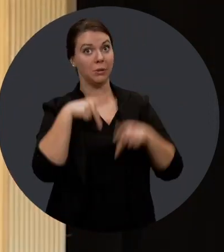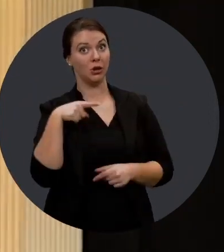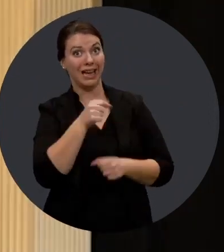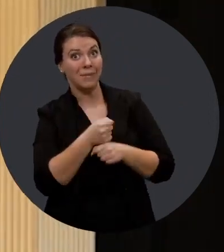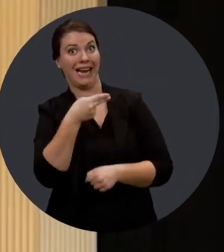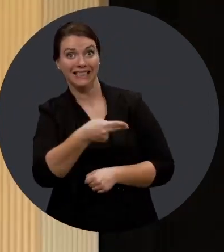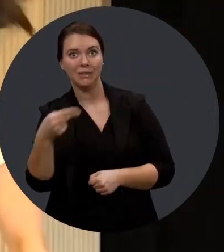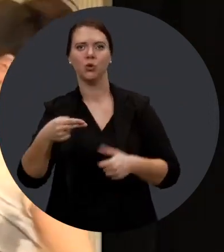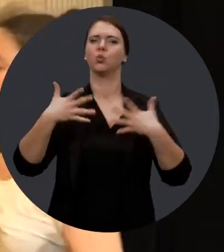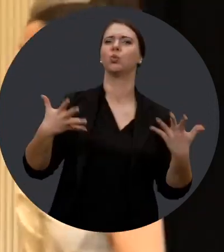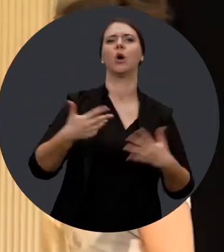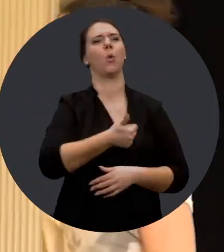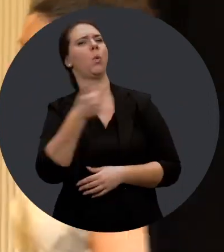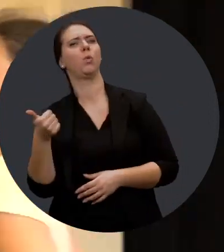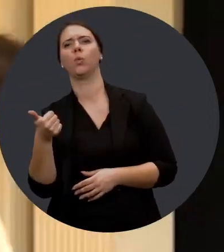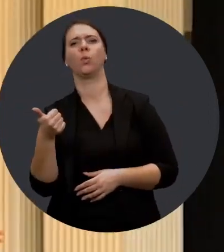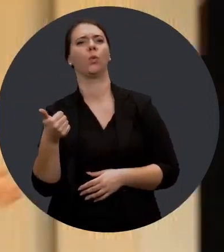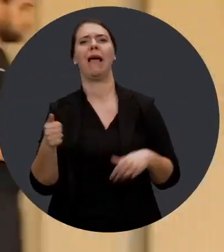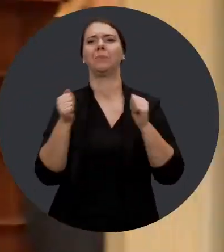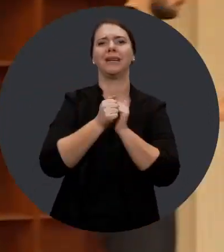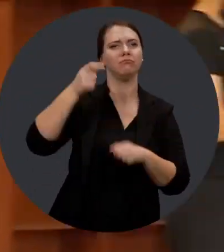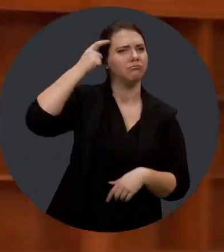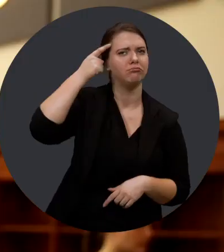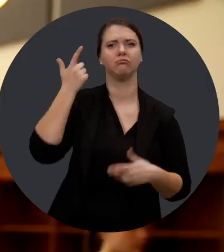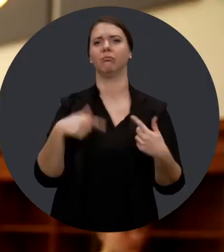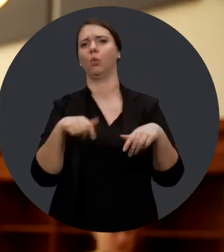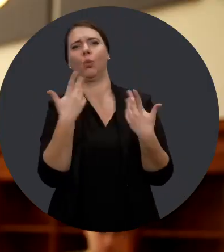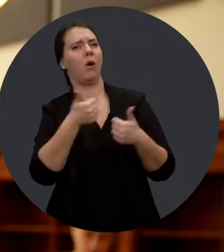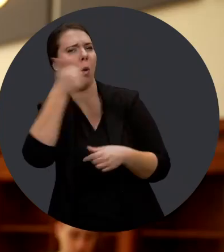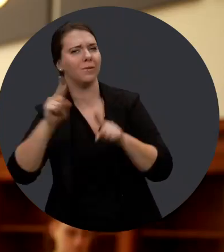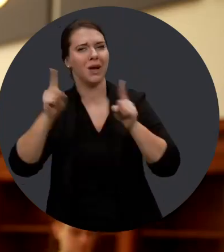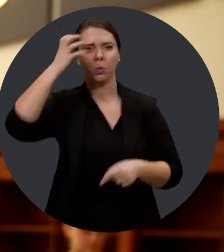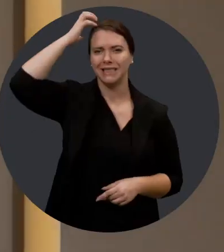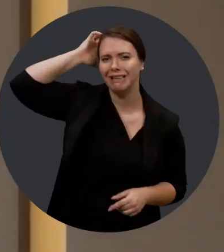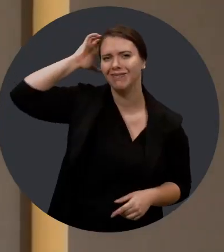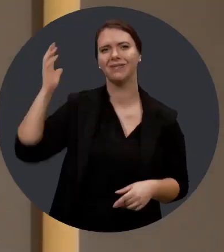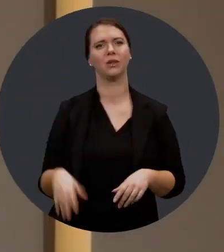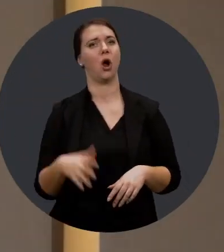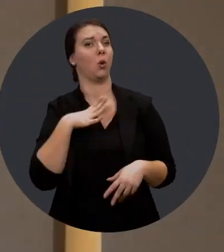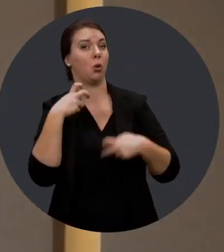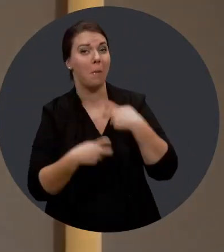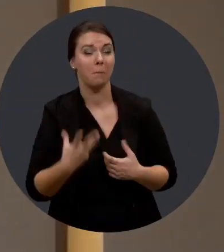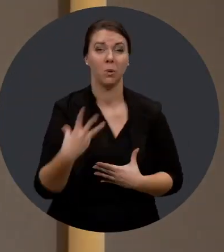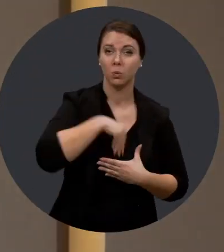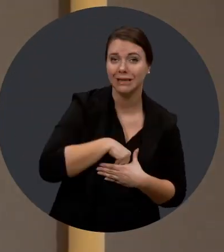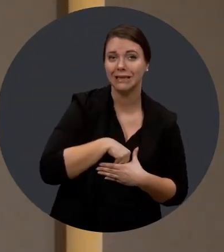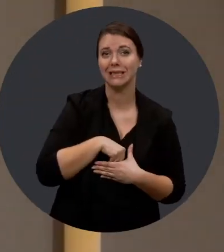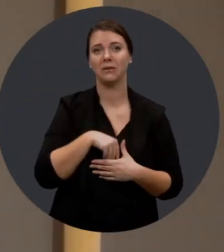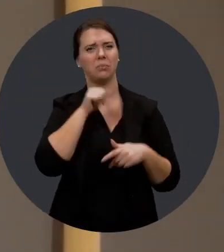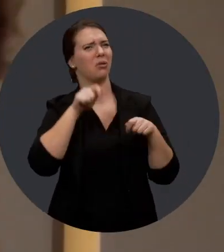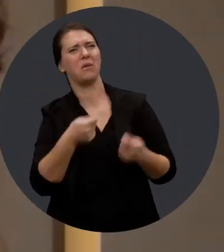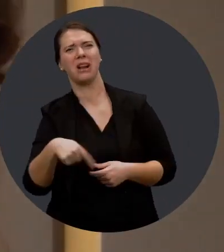des organismes qui croient que les personnes qui vivent avec un handicap ou avec une différence intellectuelle, une différence cognitive,